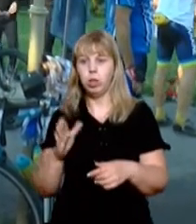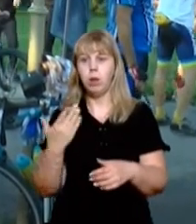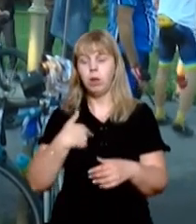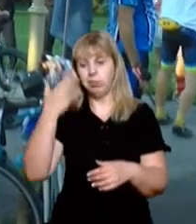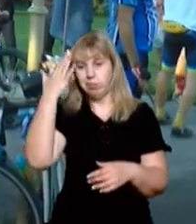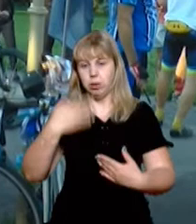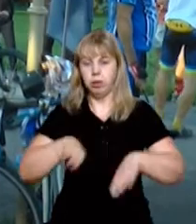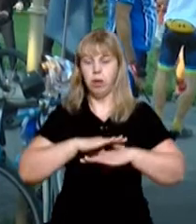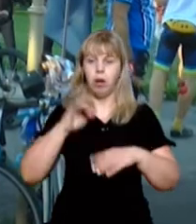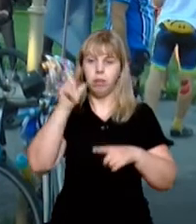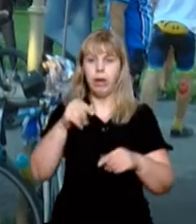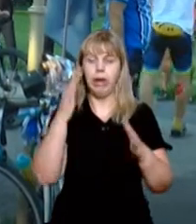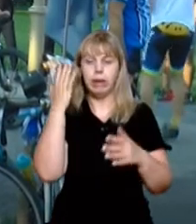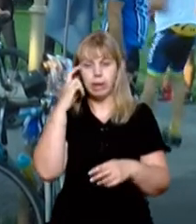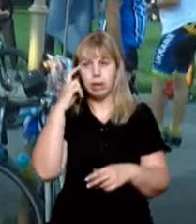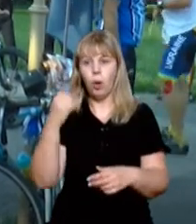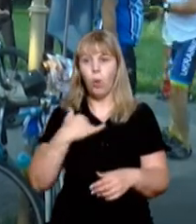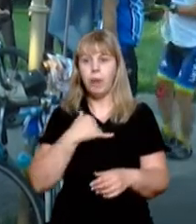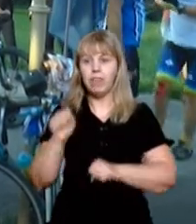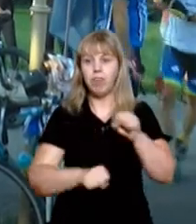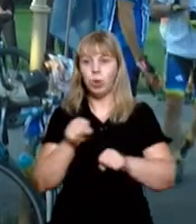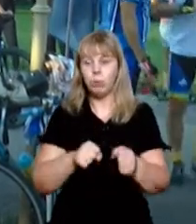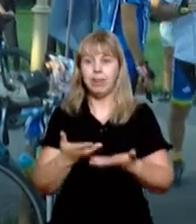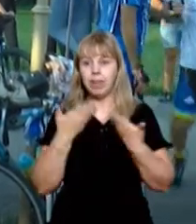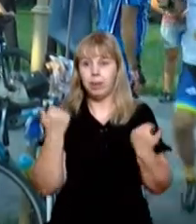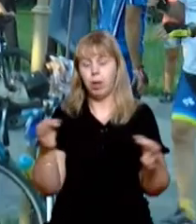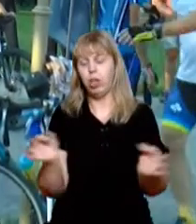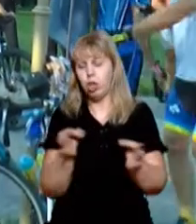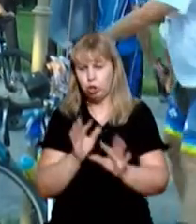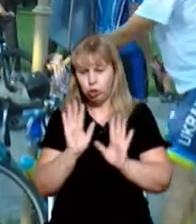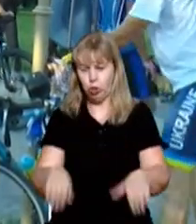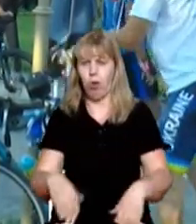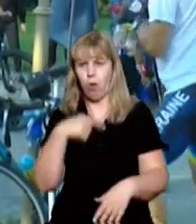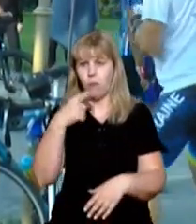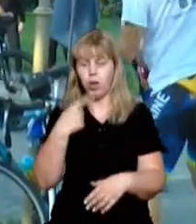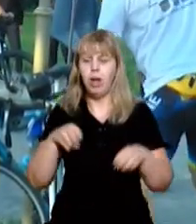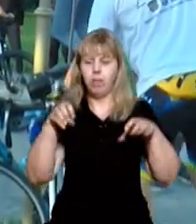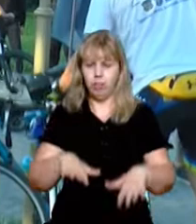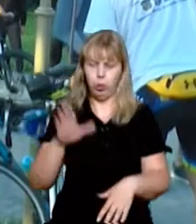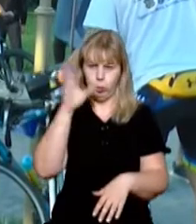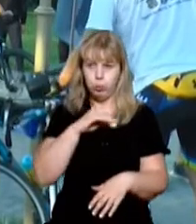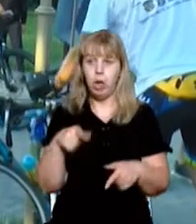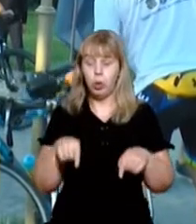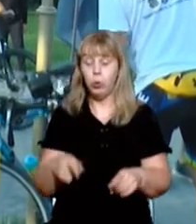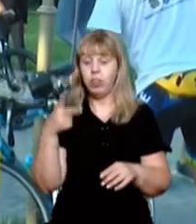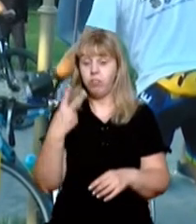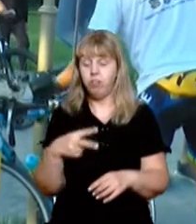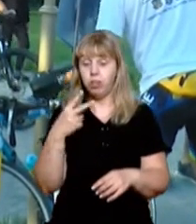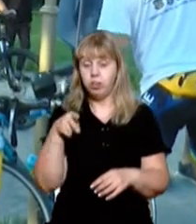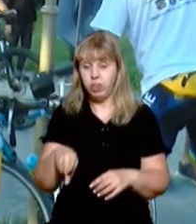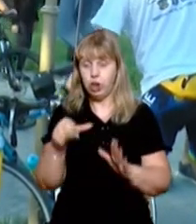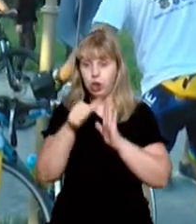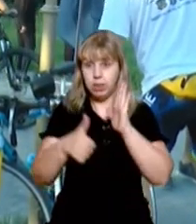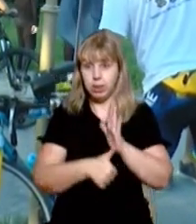з'їздити в Київ. Кажу, в мене велосипеда немає. Нічого, він каже. Вирішимо. І от у 2016